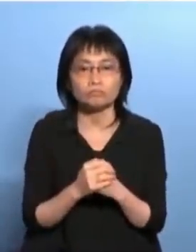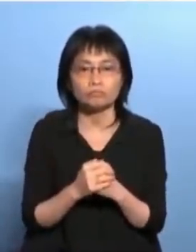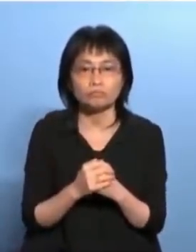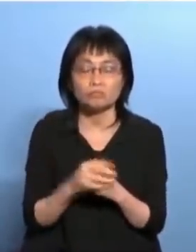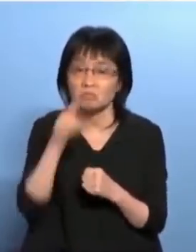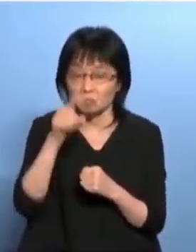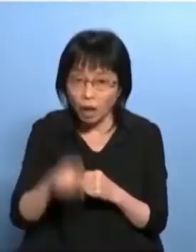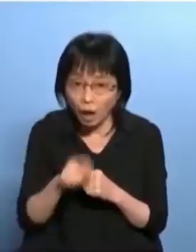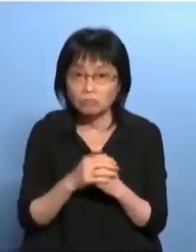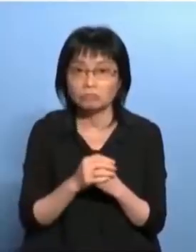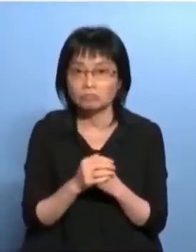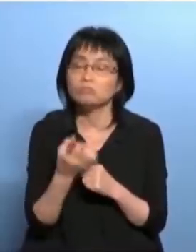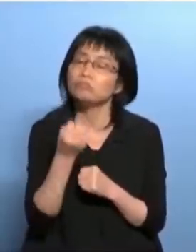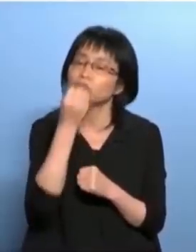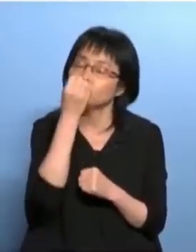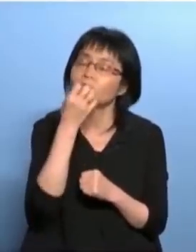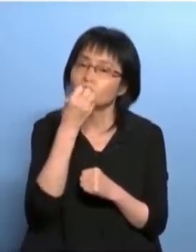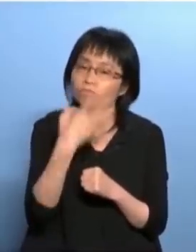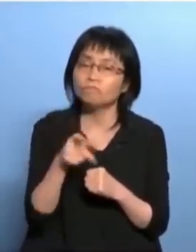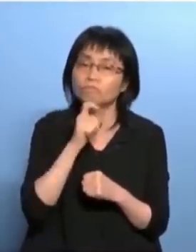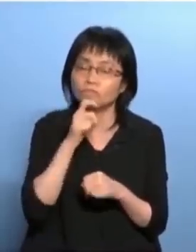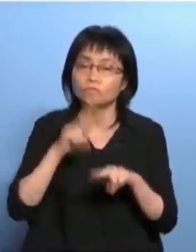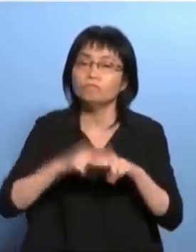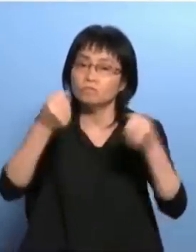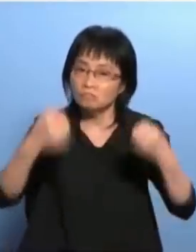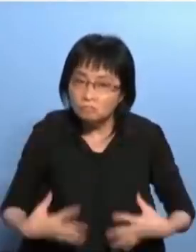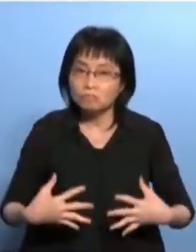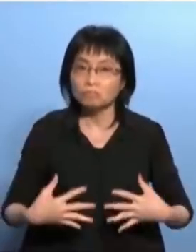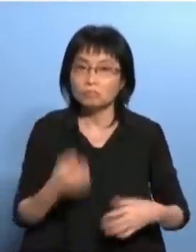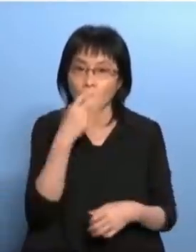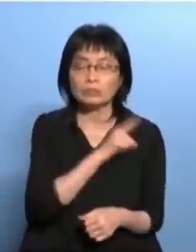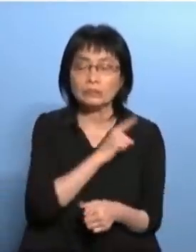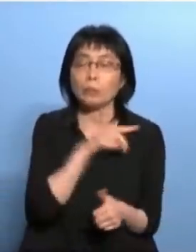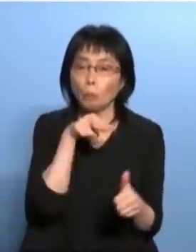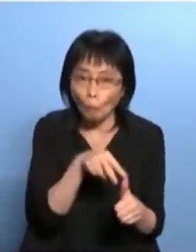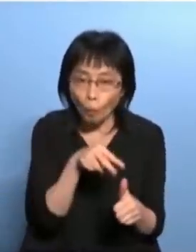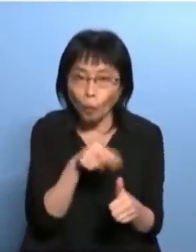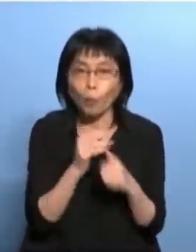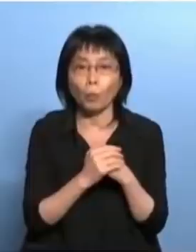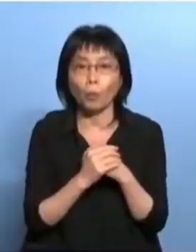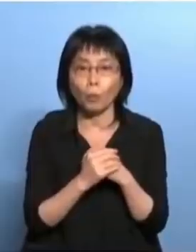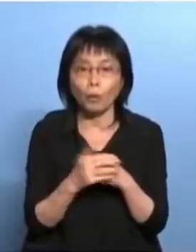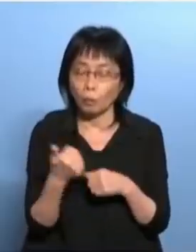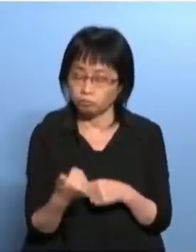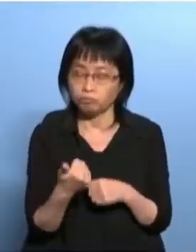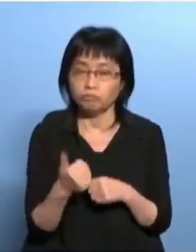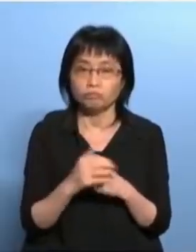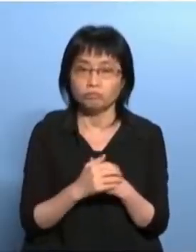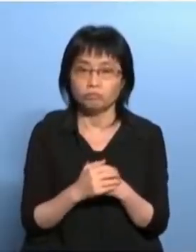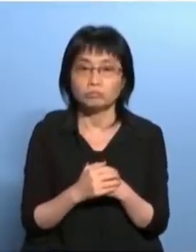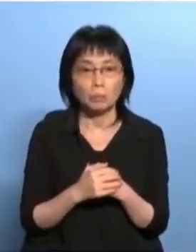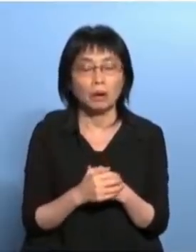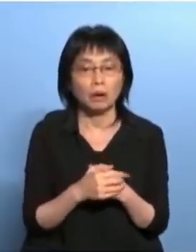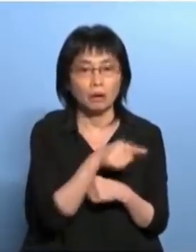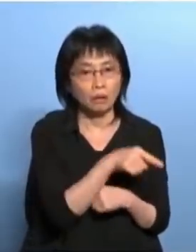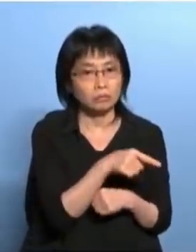就是因为香港仍然有一国两制港人治港高度自治连那些领导人的子女的孙子那这里你就明白什么